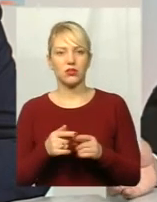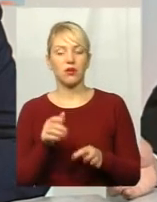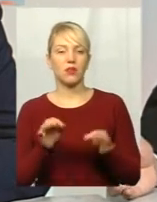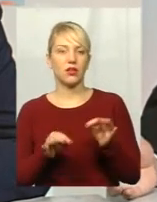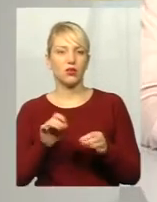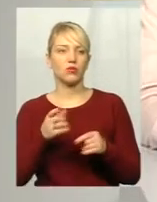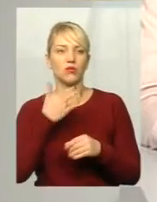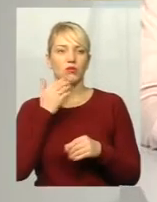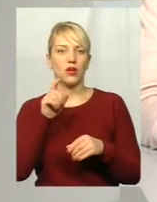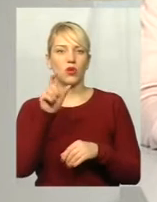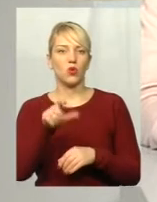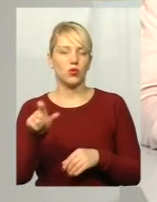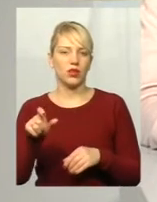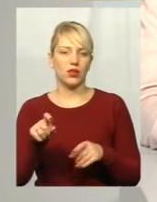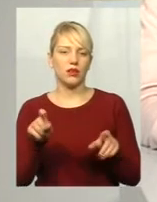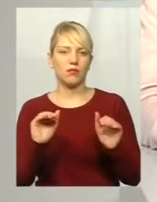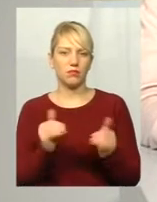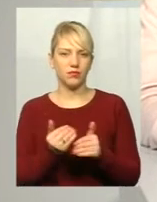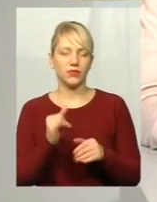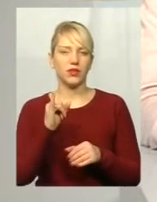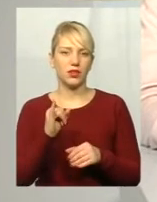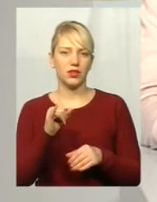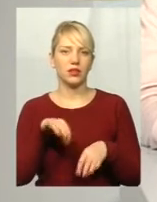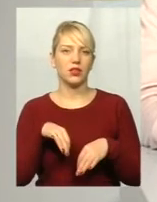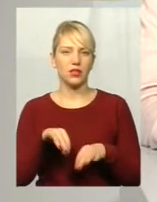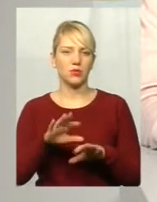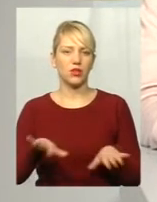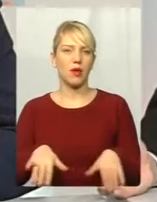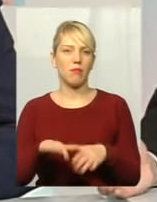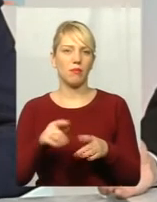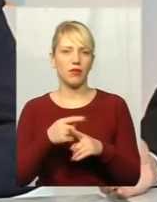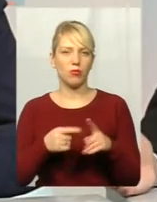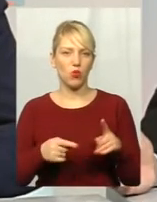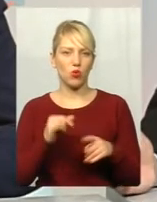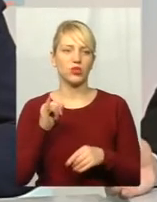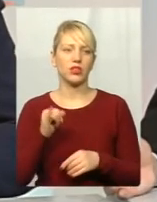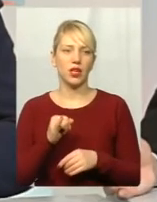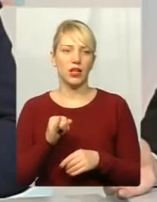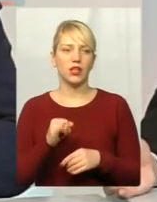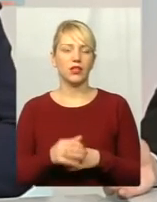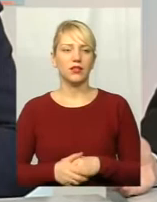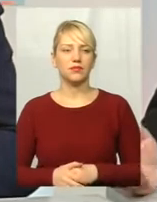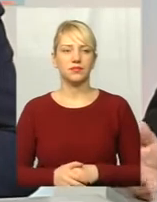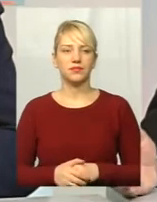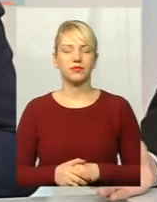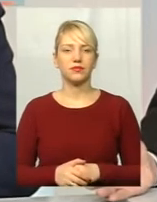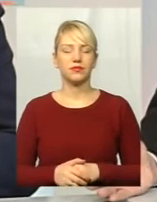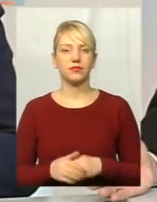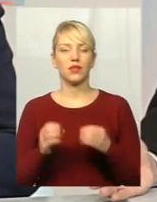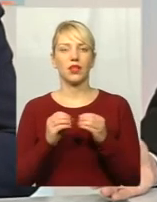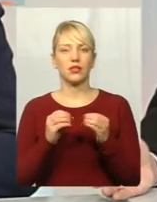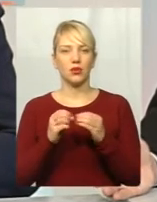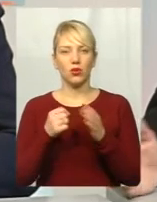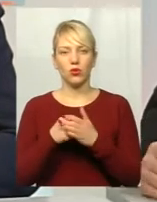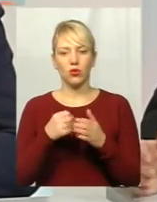що немає пасажира, транспорт ходить зараз напівпорожній, але з 10 до